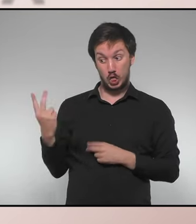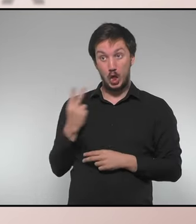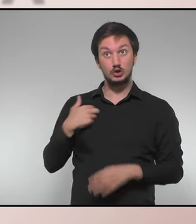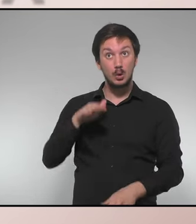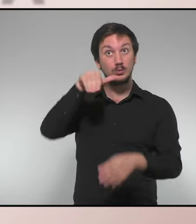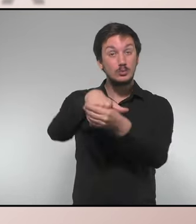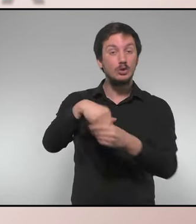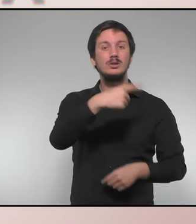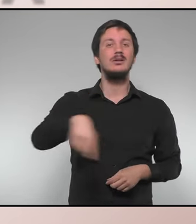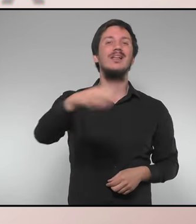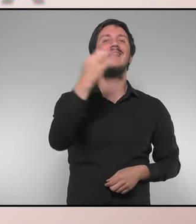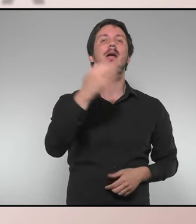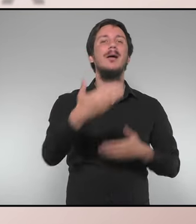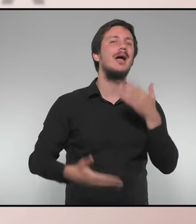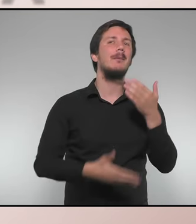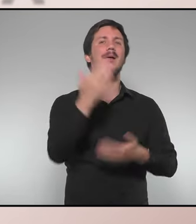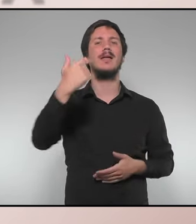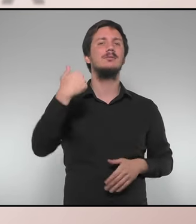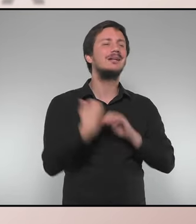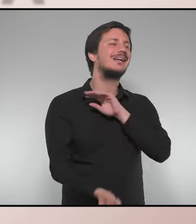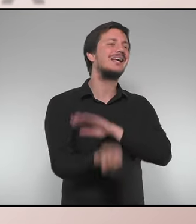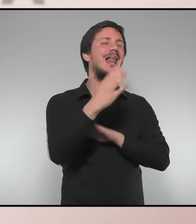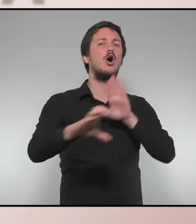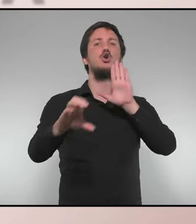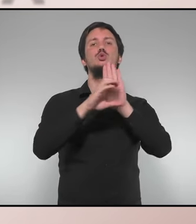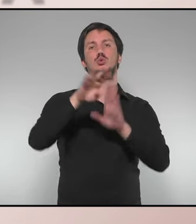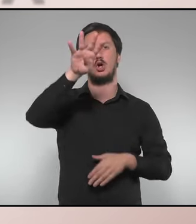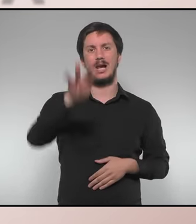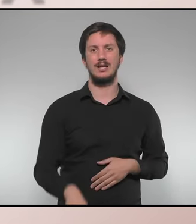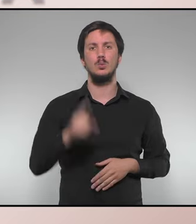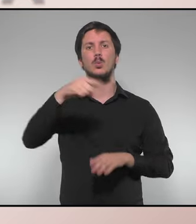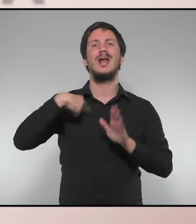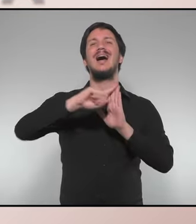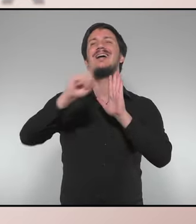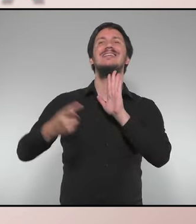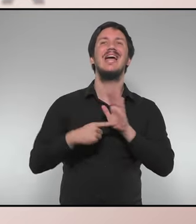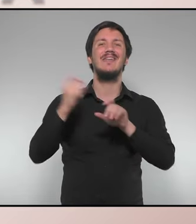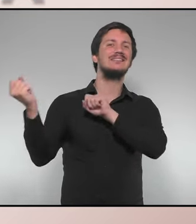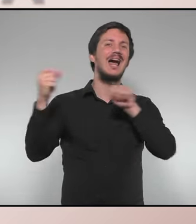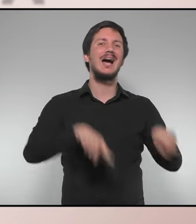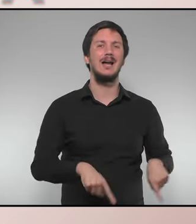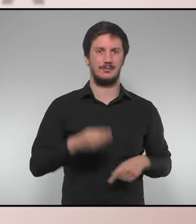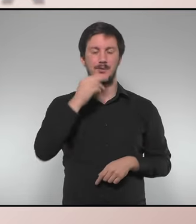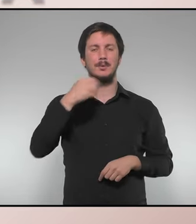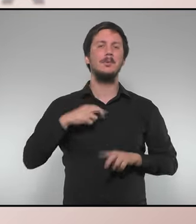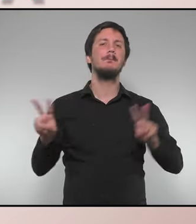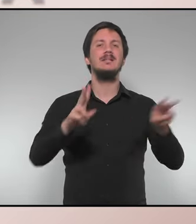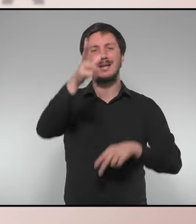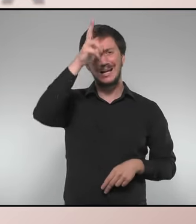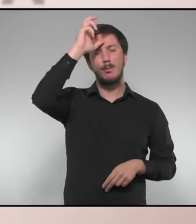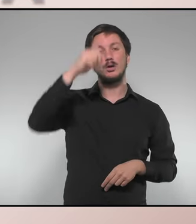que comenci a redactar una Constitució catalana i una llei d'estrangeria potent. Visca Ripoll i visca Catalunya.